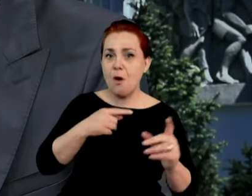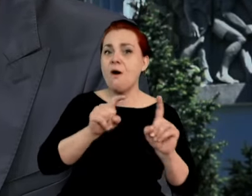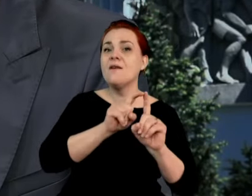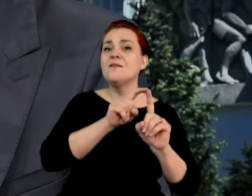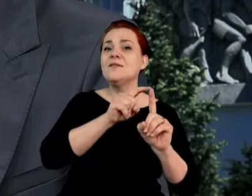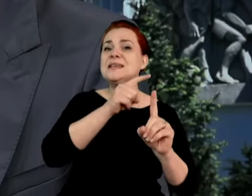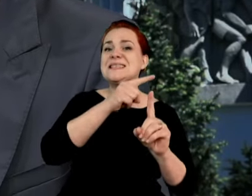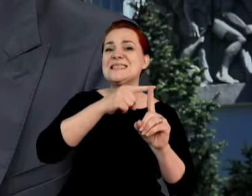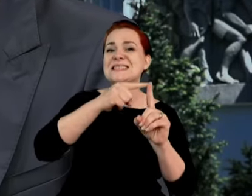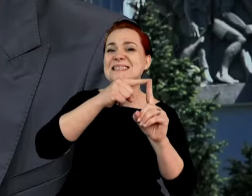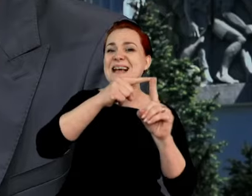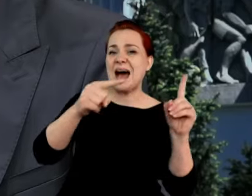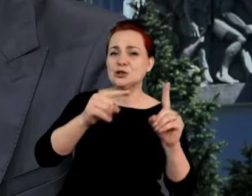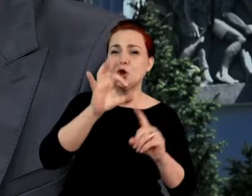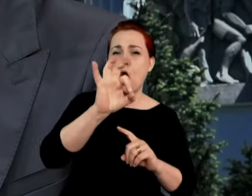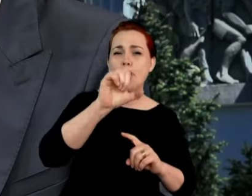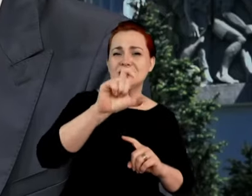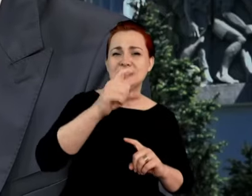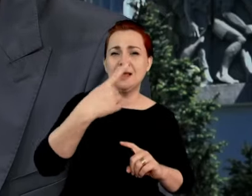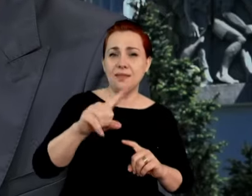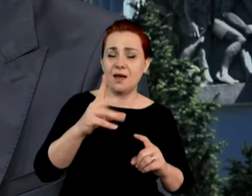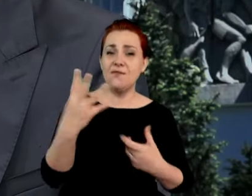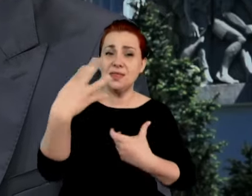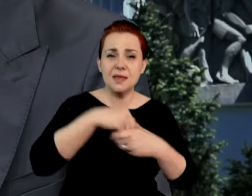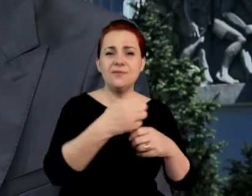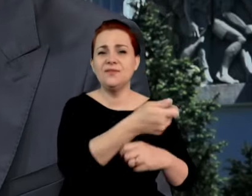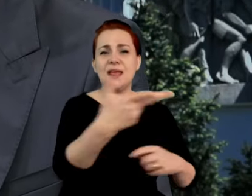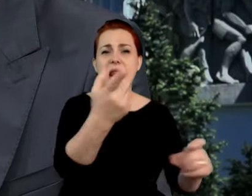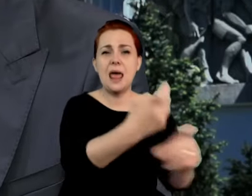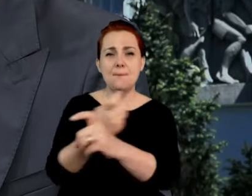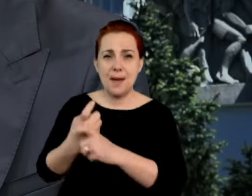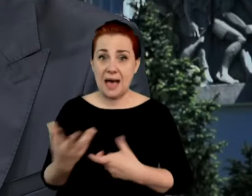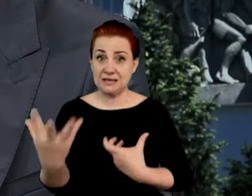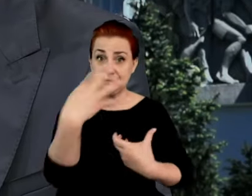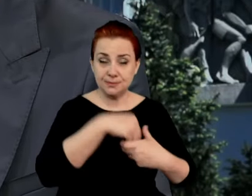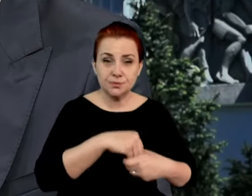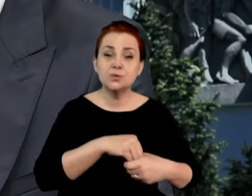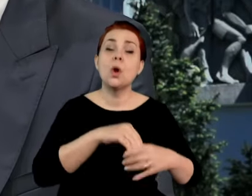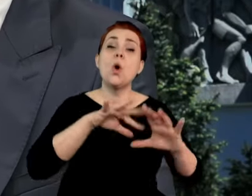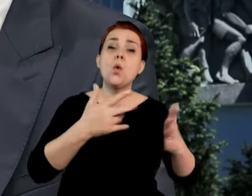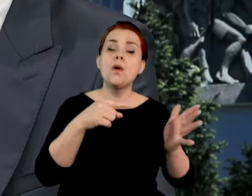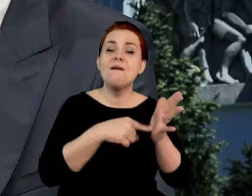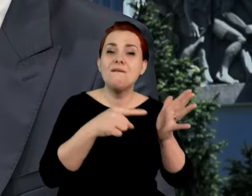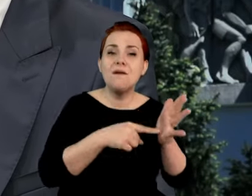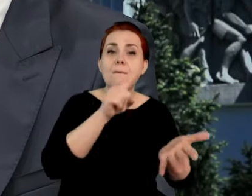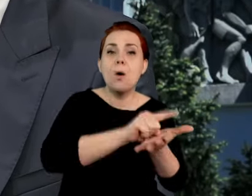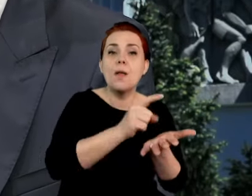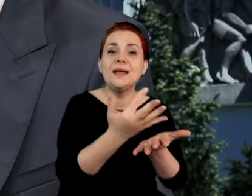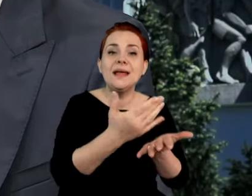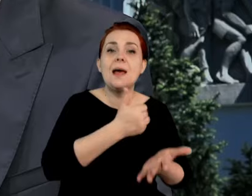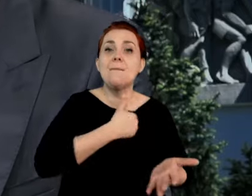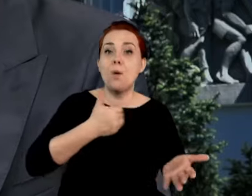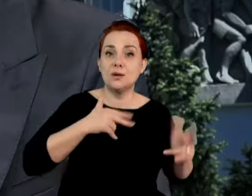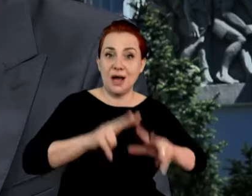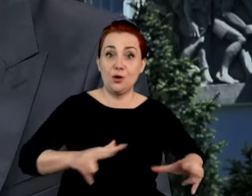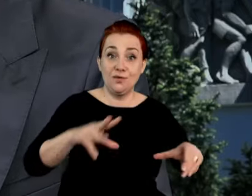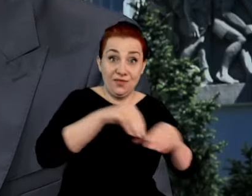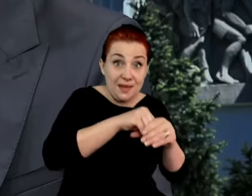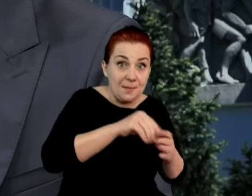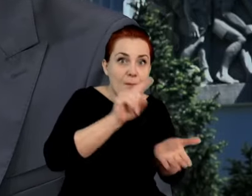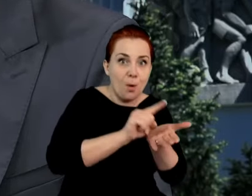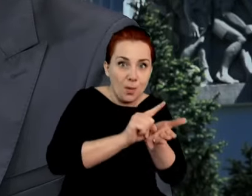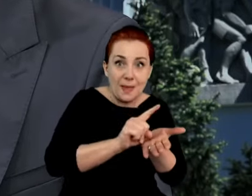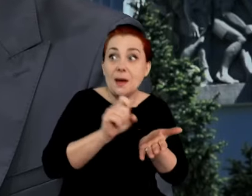organizacji, która zrzesza kilkadziesiąt państw na świecie, wskazują, że efektywny klim podatkowy, czyli to ile płacą polskie rodziny w podatkach, spadł.